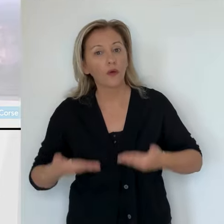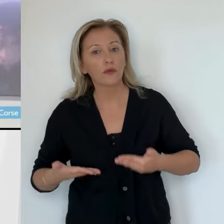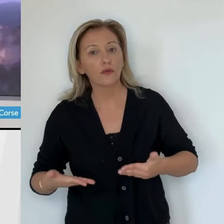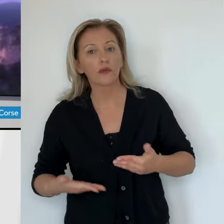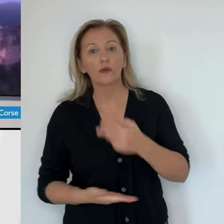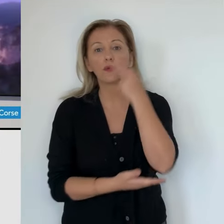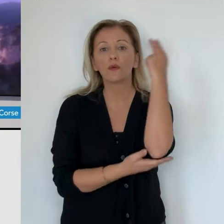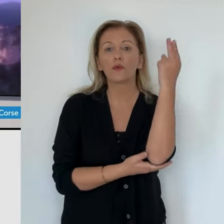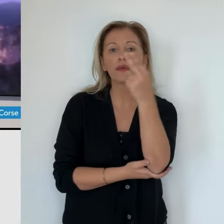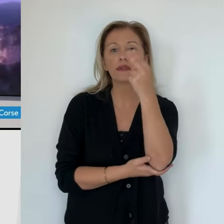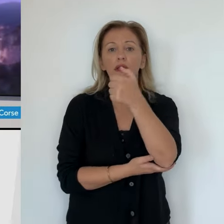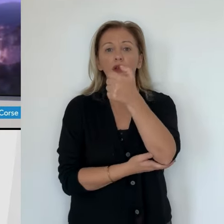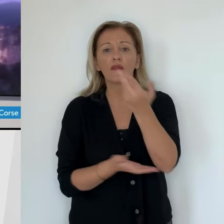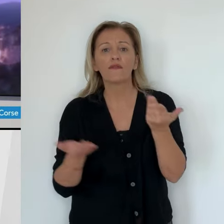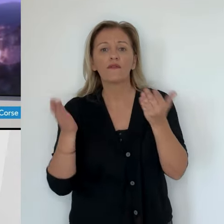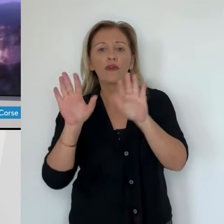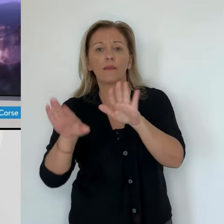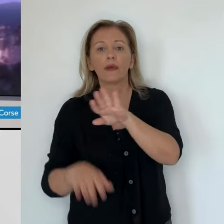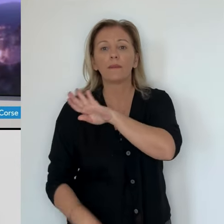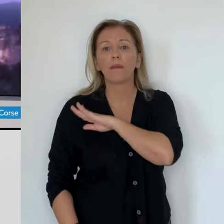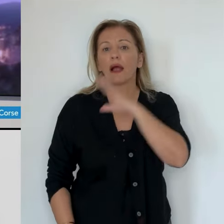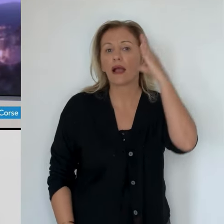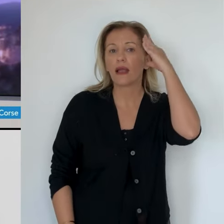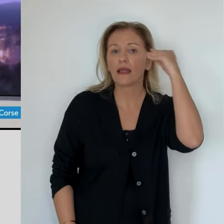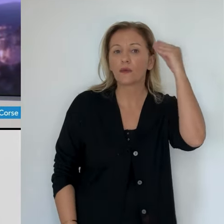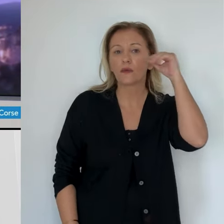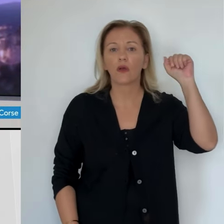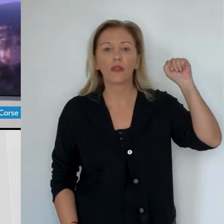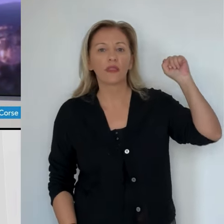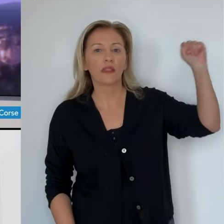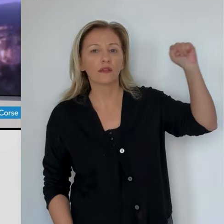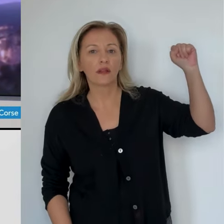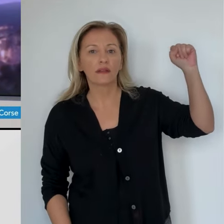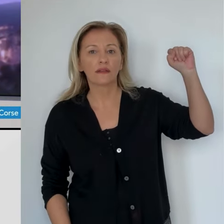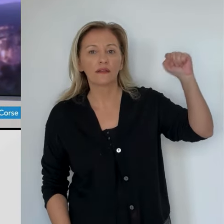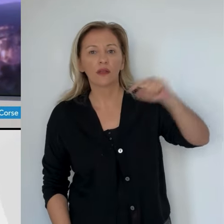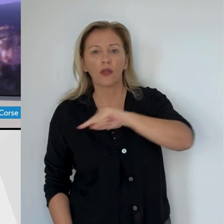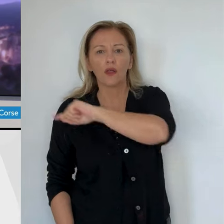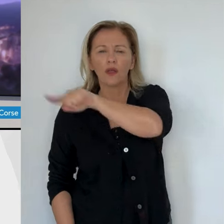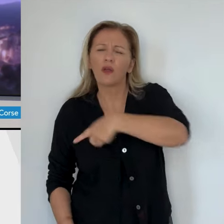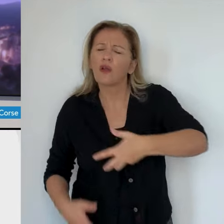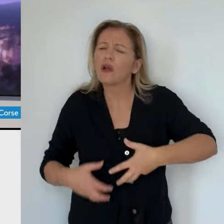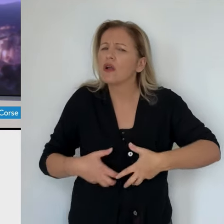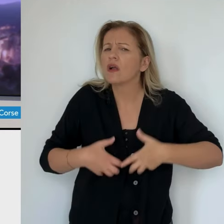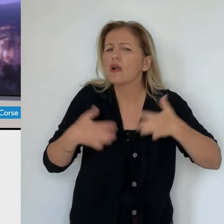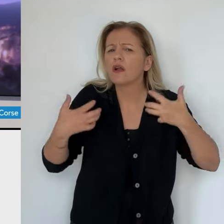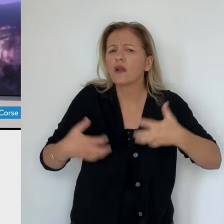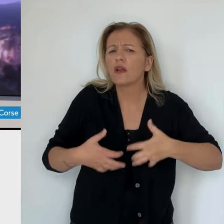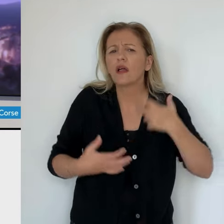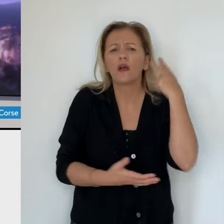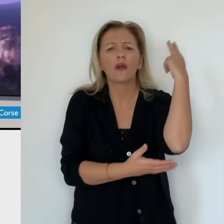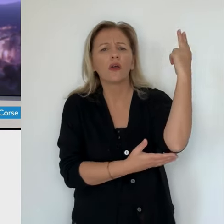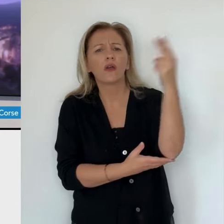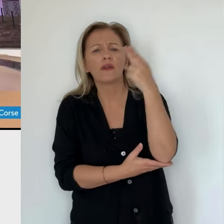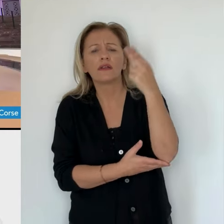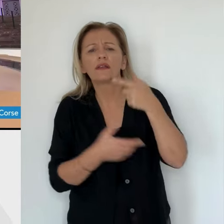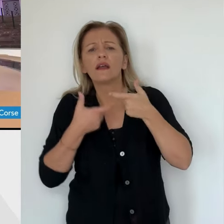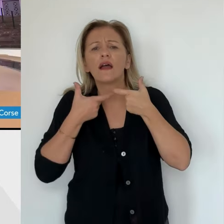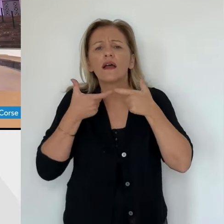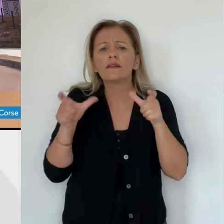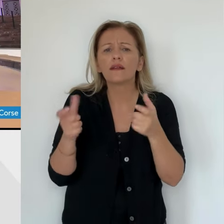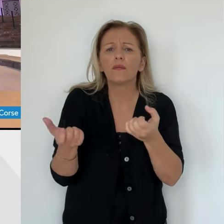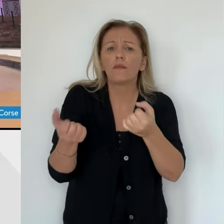L'université de Corse bloquée toute la journée par les syndicats nationalistes étudiants. La conséquence des interpellations qui ont eu lieu hier à Bastia.